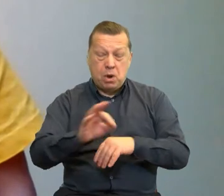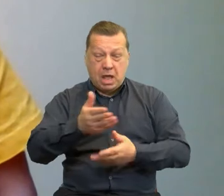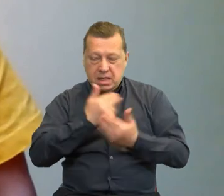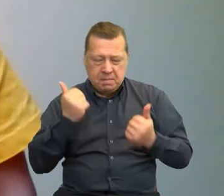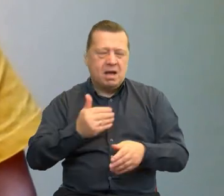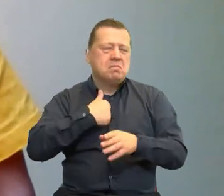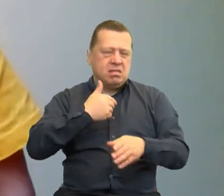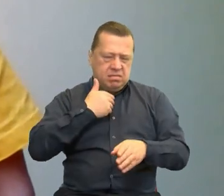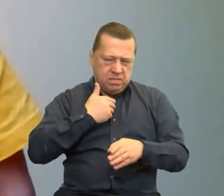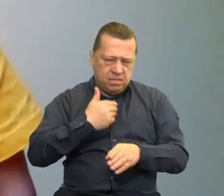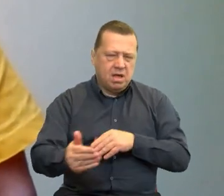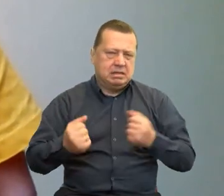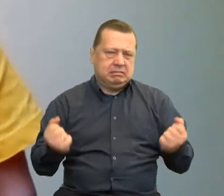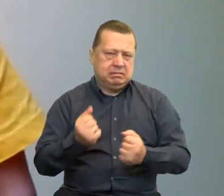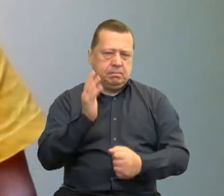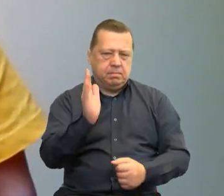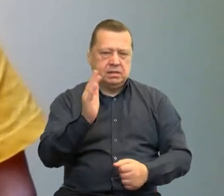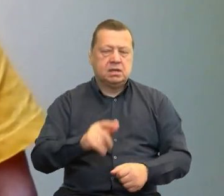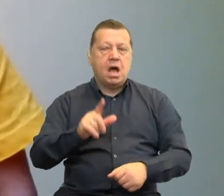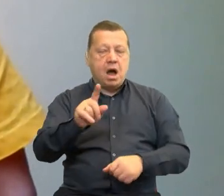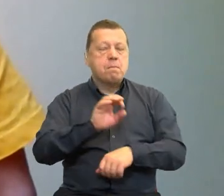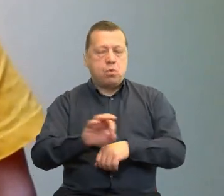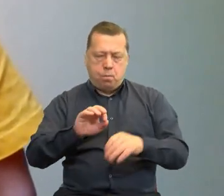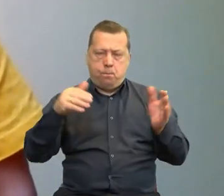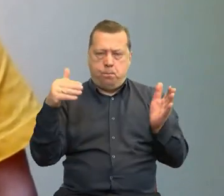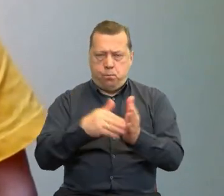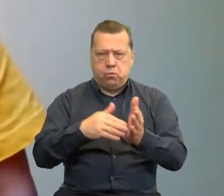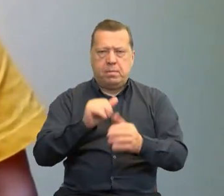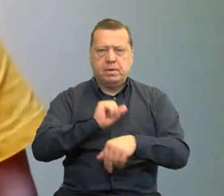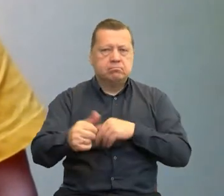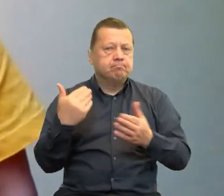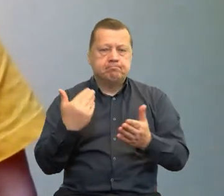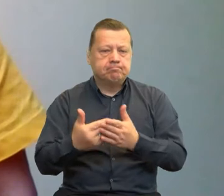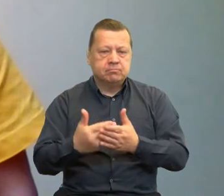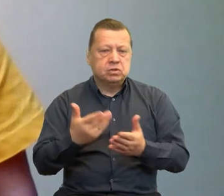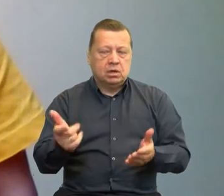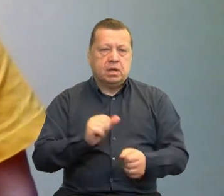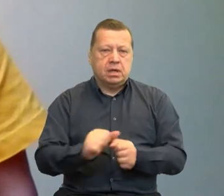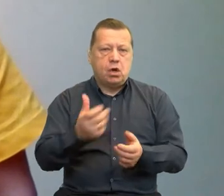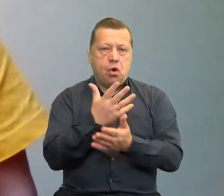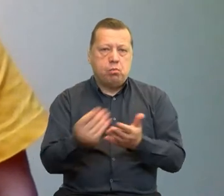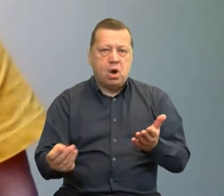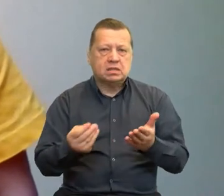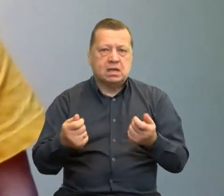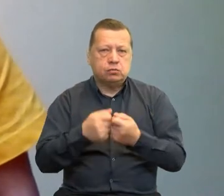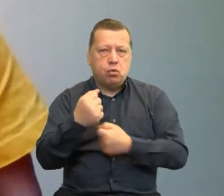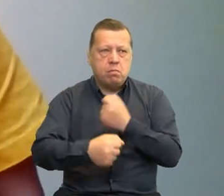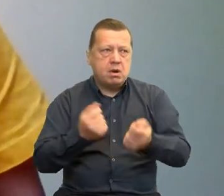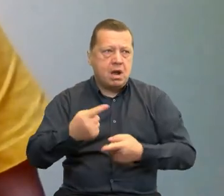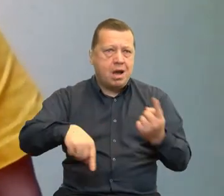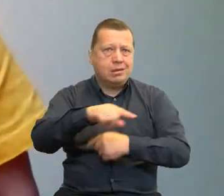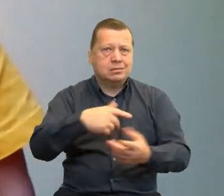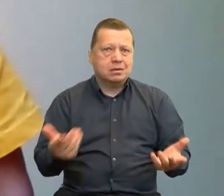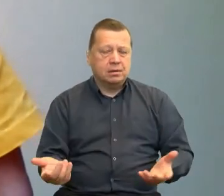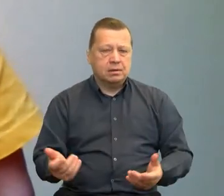zajmować, ale projekty są bardzo potrzebne dlatego, że to się nam po prostu opyla. Ta współpraca się nam opyla. To, jak